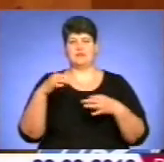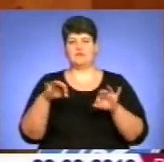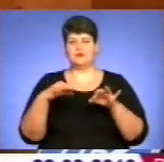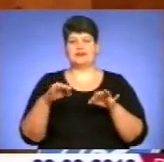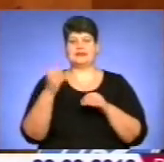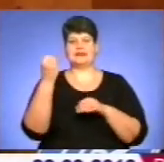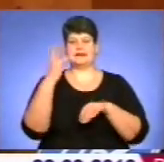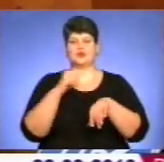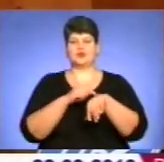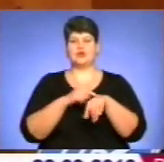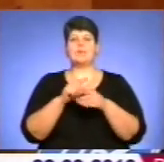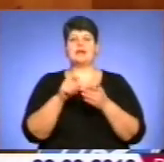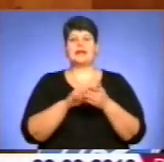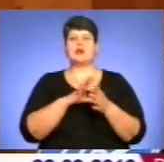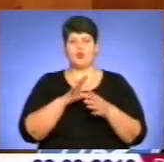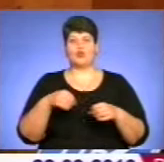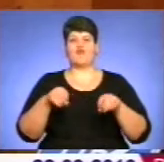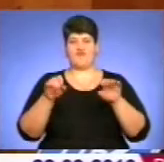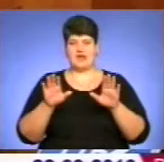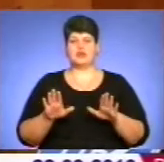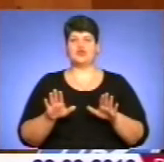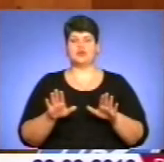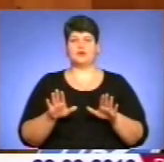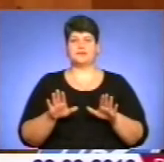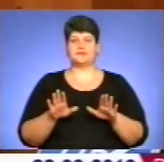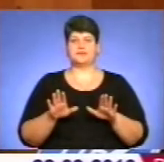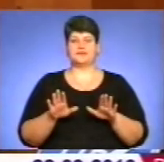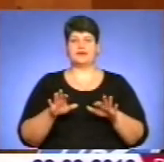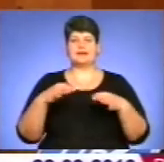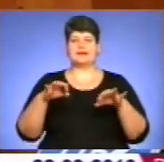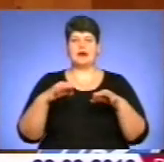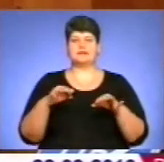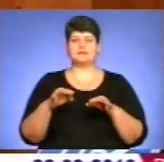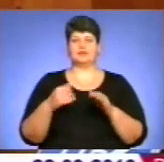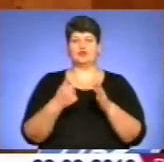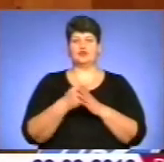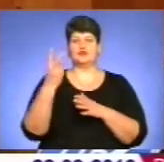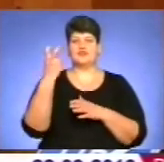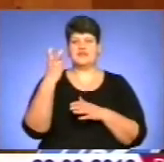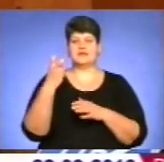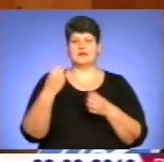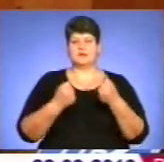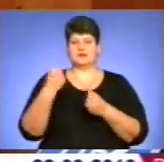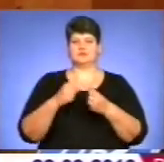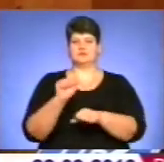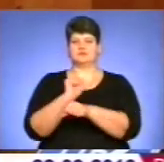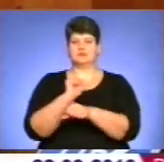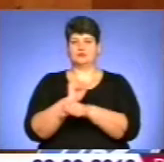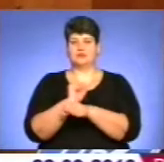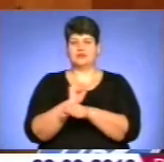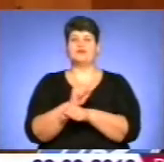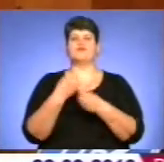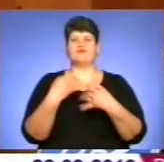-ту годину питання було вирішено, і транспорт, який до 200 години зібрався на трасі, вже роз'їхався,